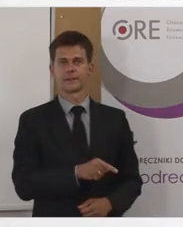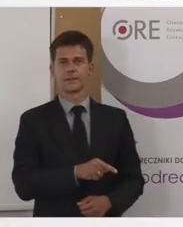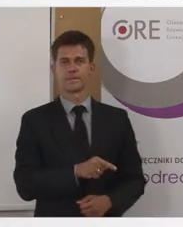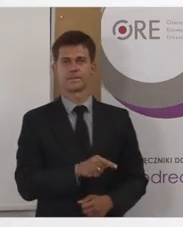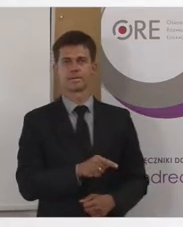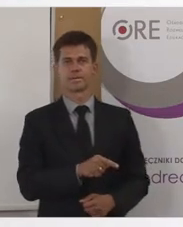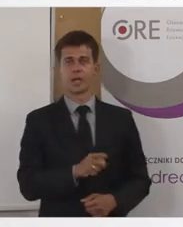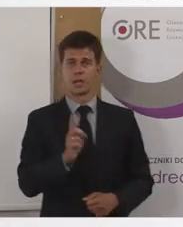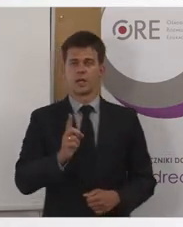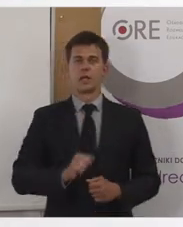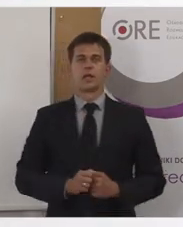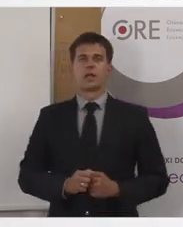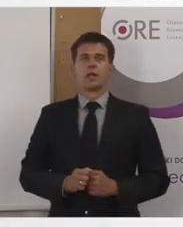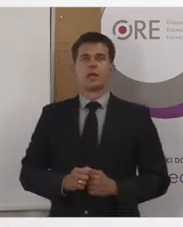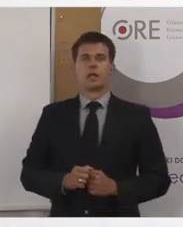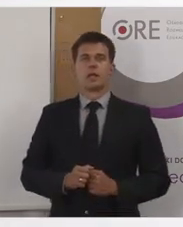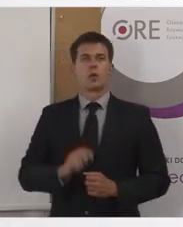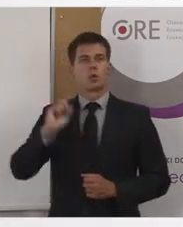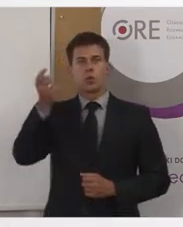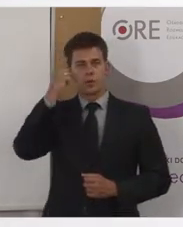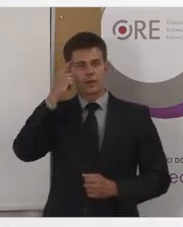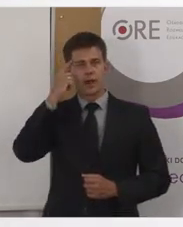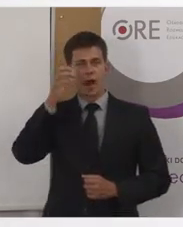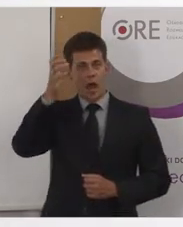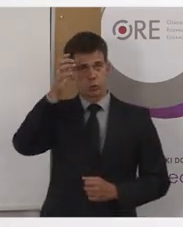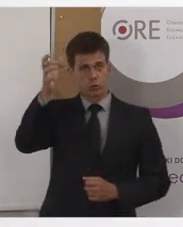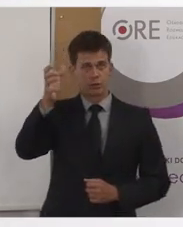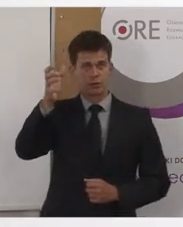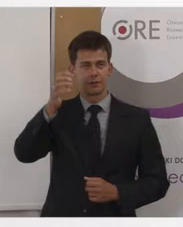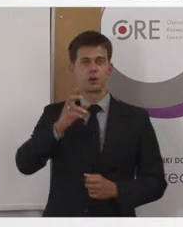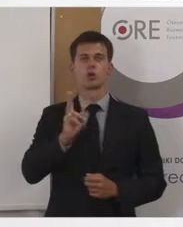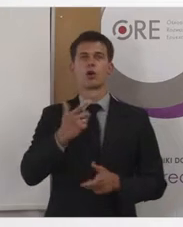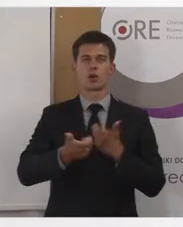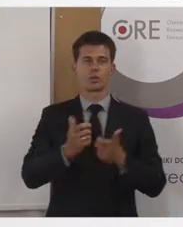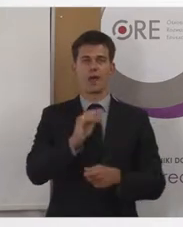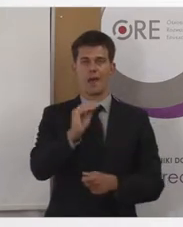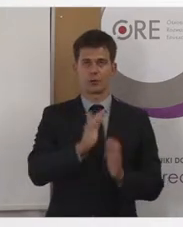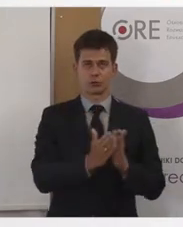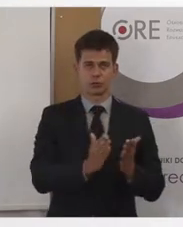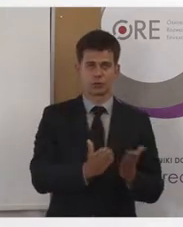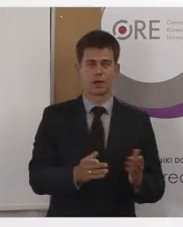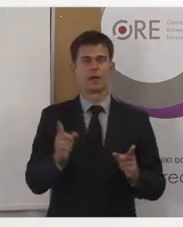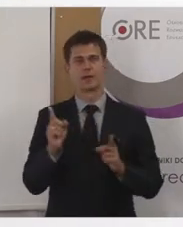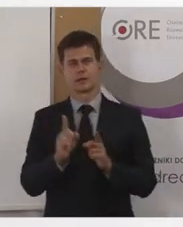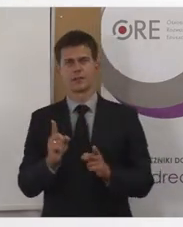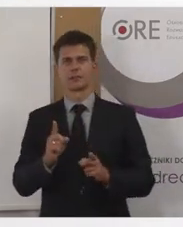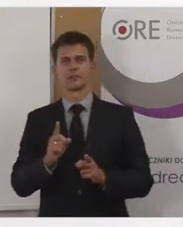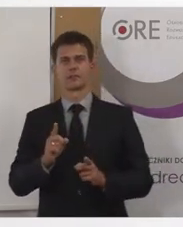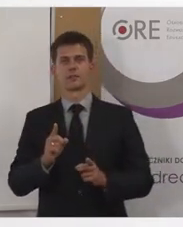i przede wszystkim zarówno autorom e-podręcznika, jak i ogólnie tutaj też